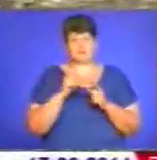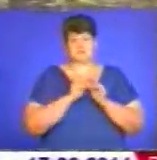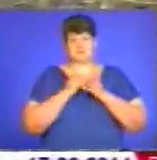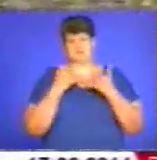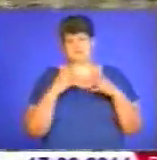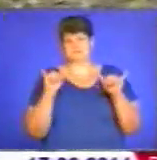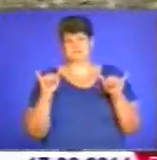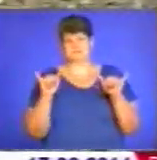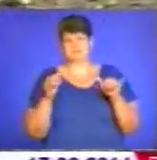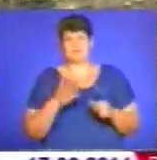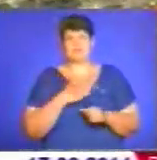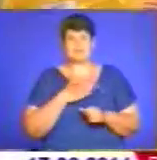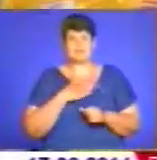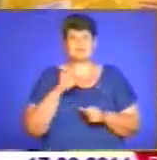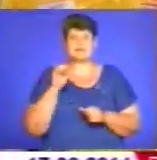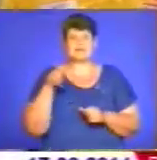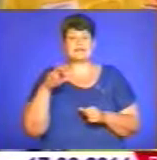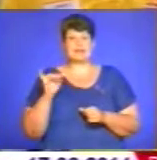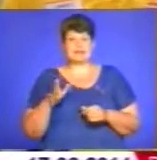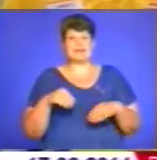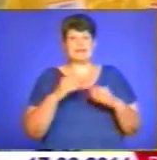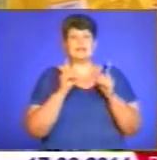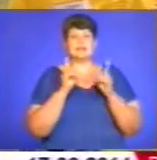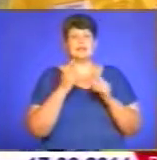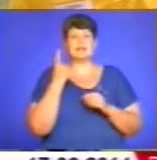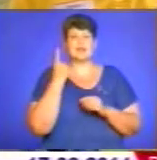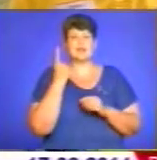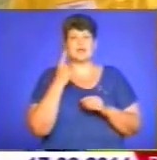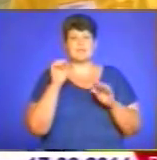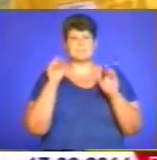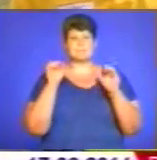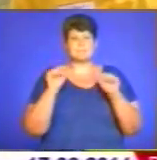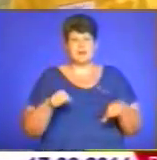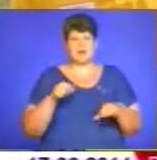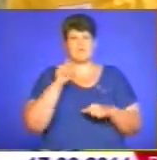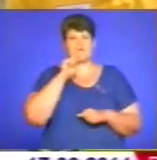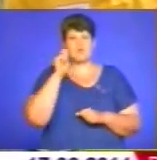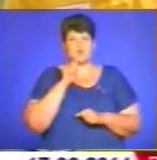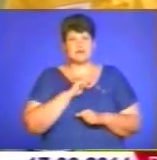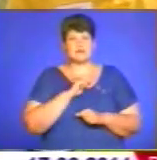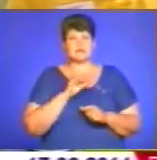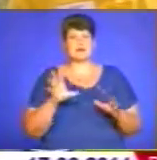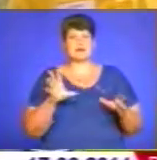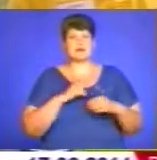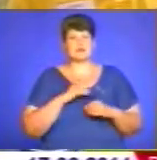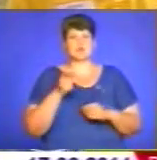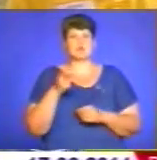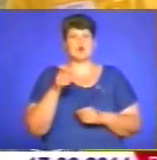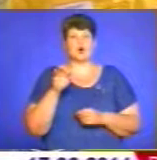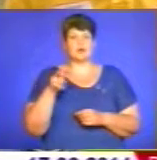Нам селекціонер дав тільки одним право в Україні разом з голландцем